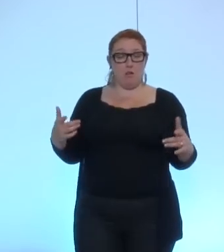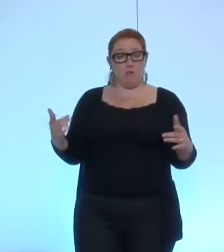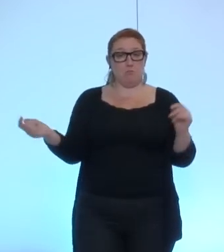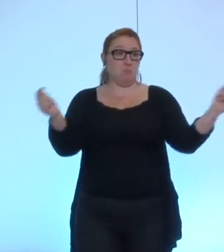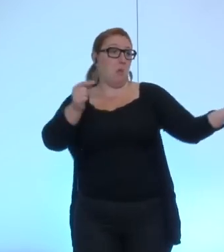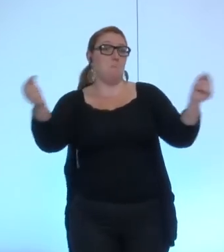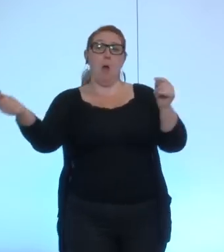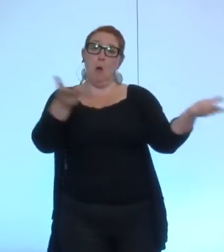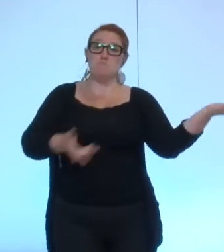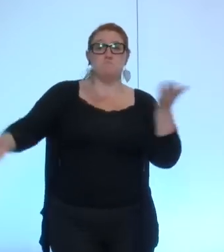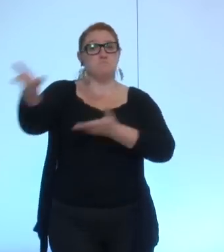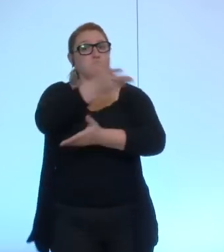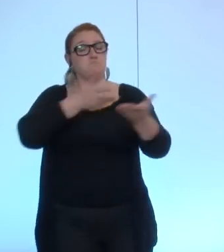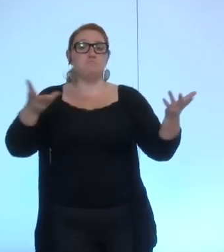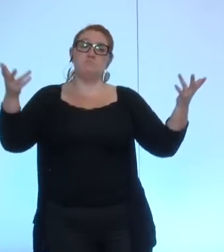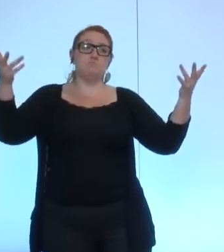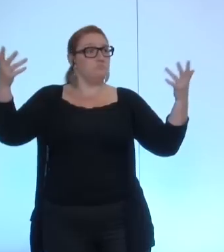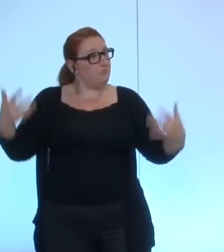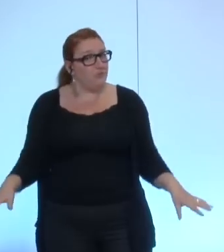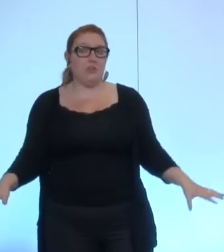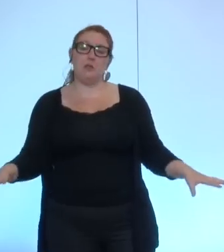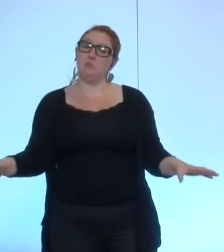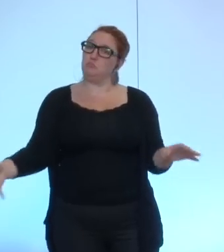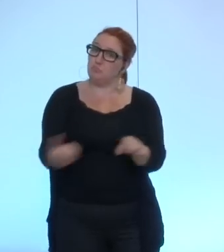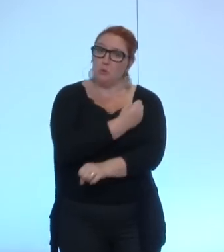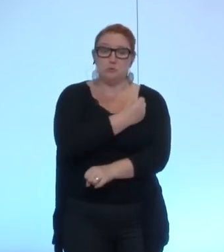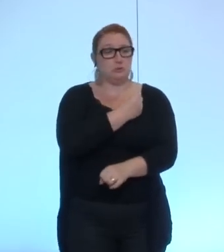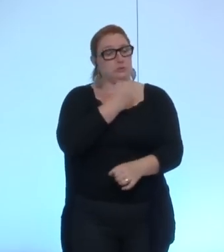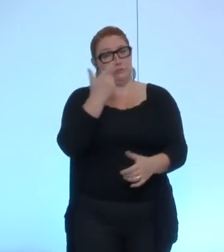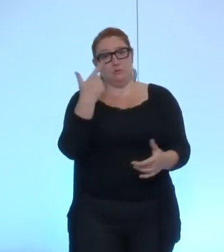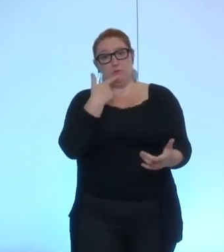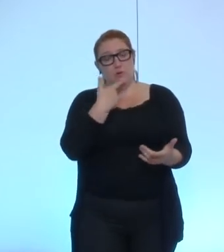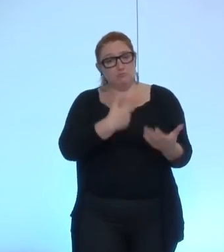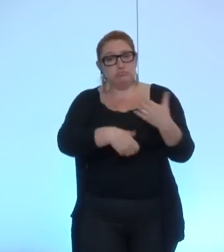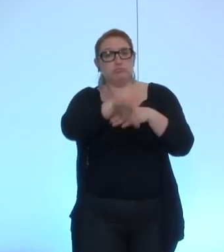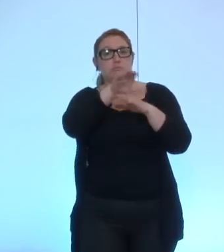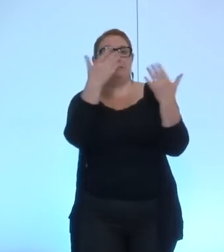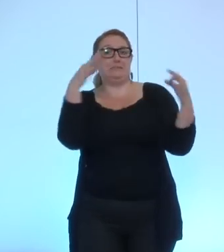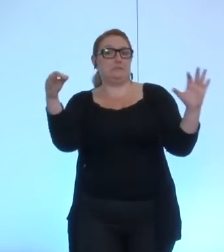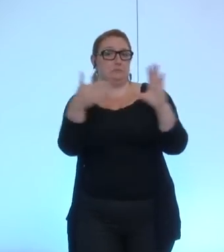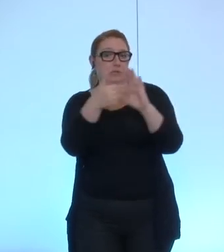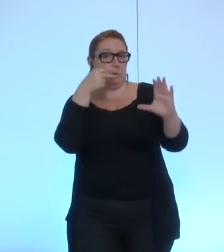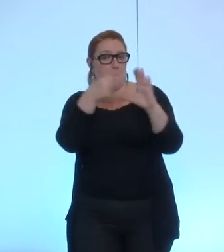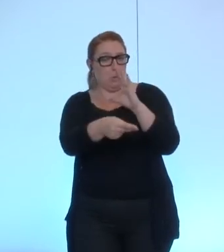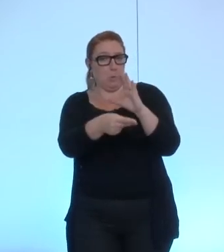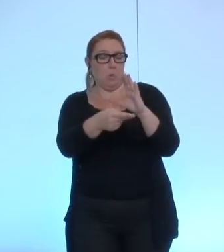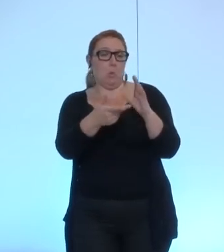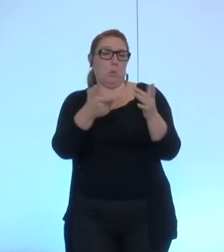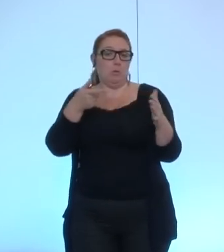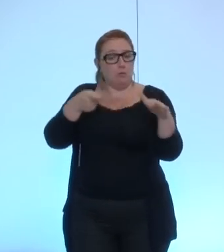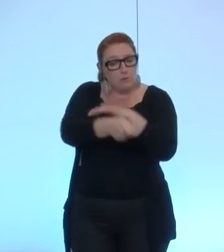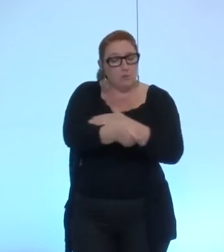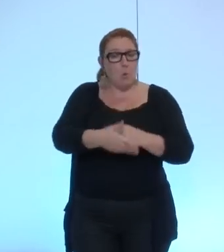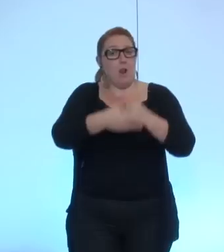s'est déroulé et permet l'abondement de 10 000 euros à l'aide humanitaire d'urgence pour les populations